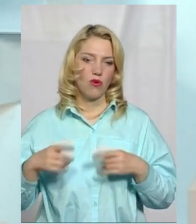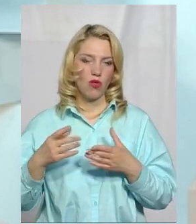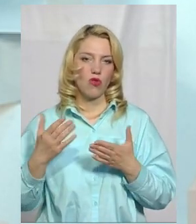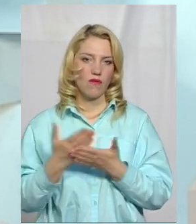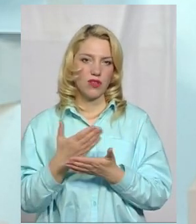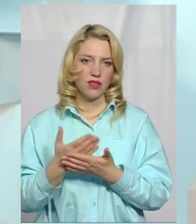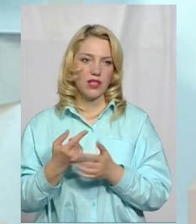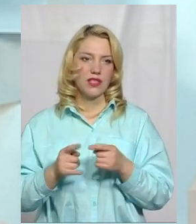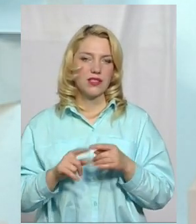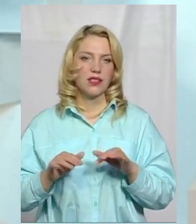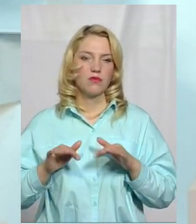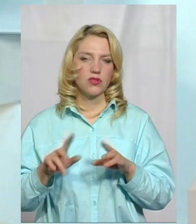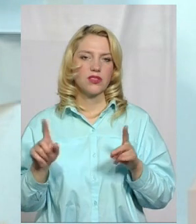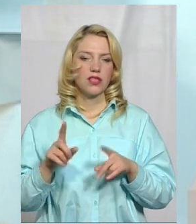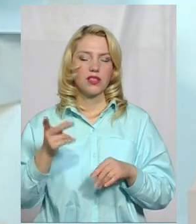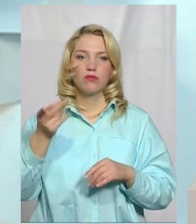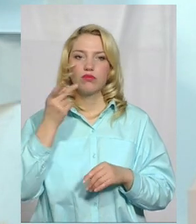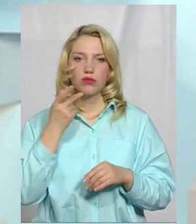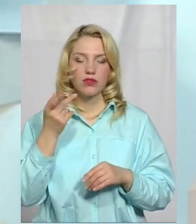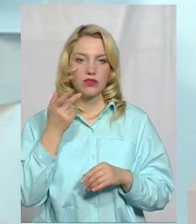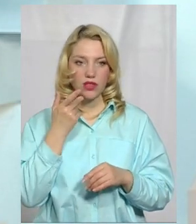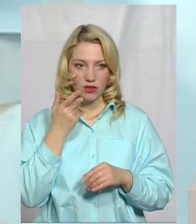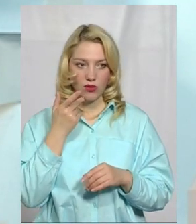це процес такий, який постійний.